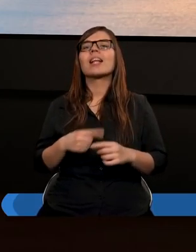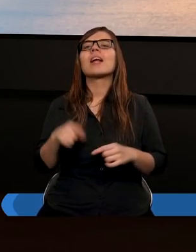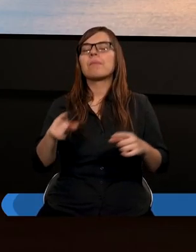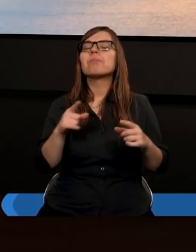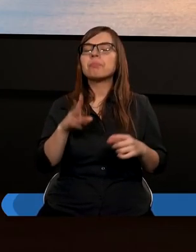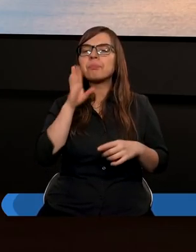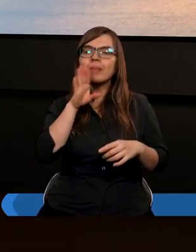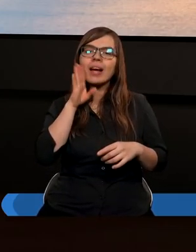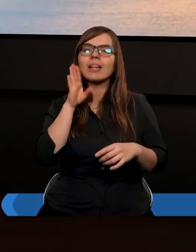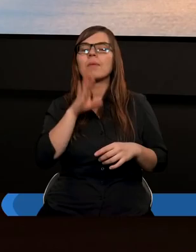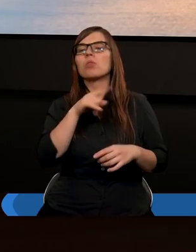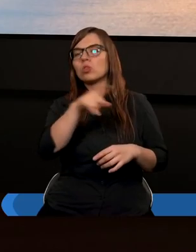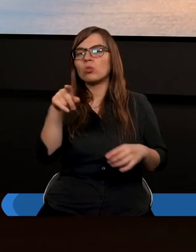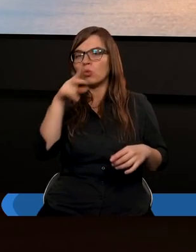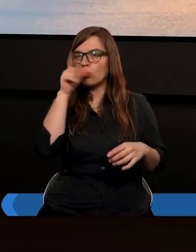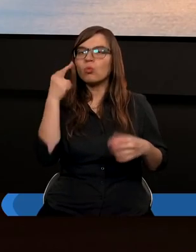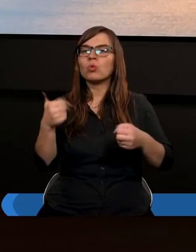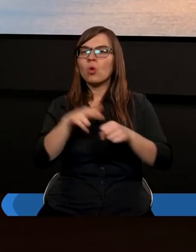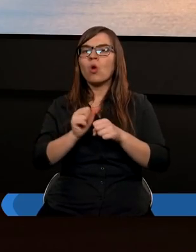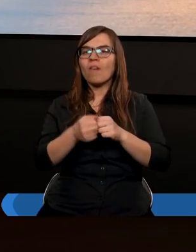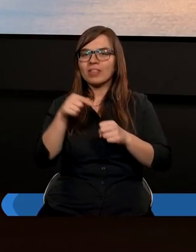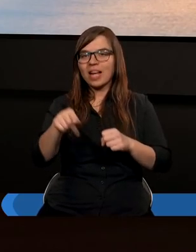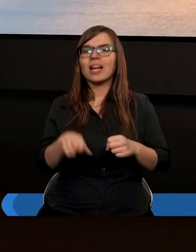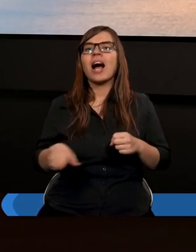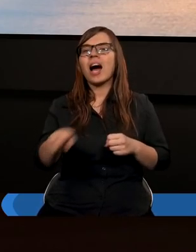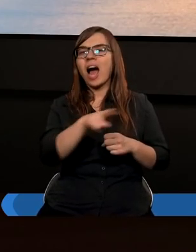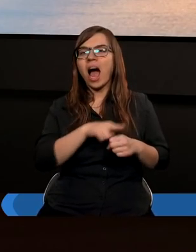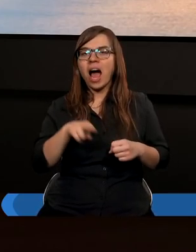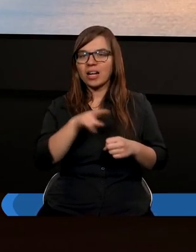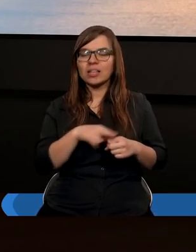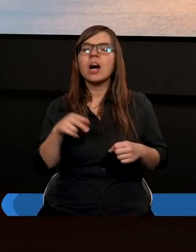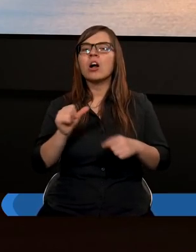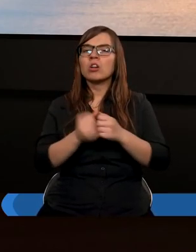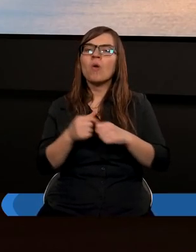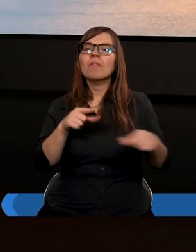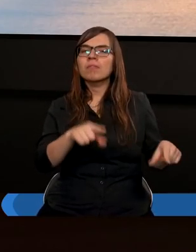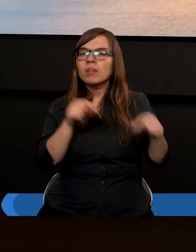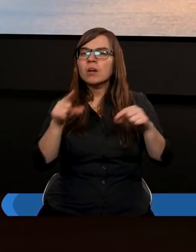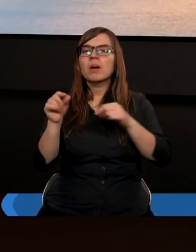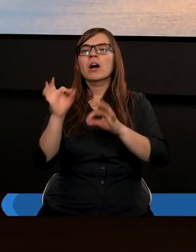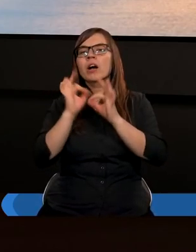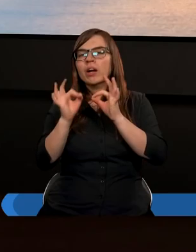Także ci, którzy są w tej radzie, są wybrani przez poszczególne zbory.